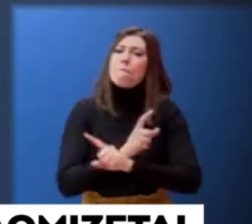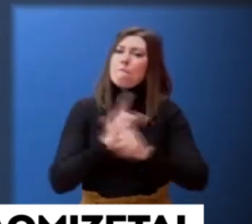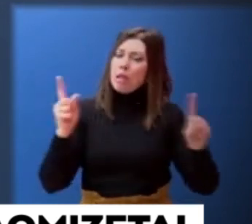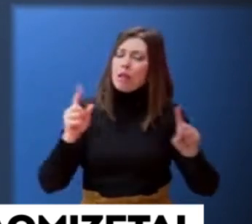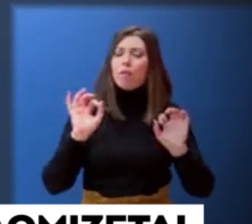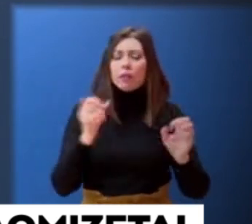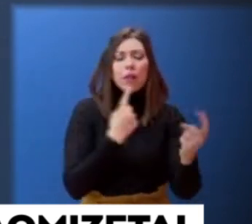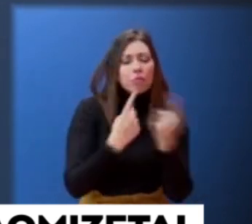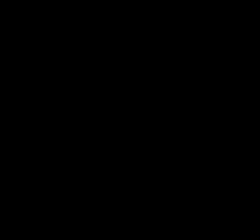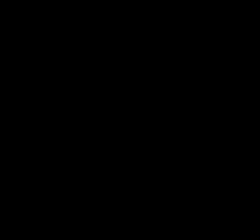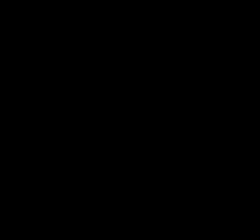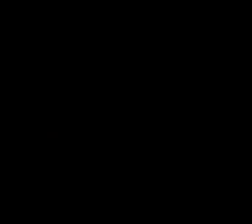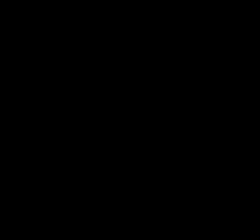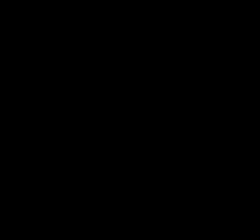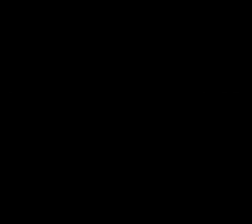φυσικά με τα συναρμόδια υπουργεία.